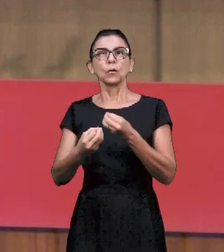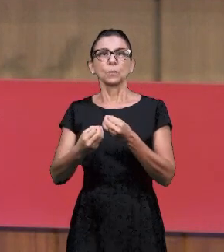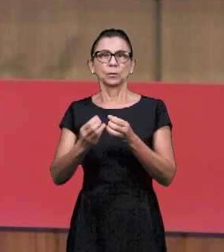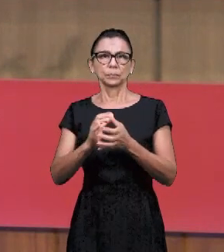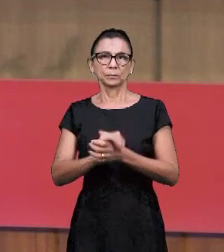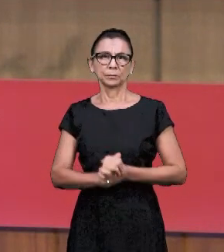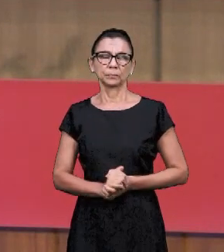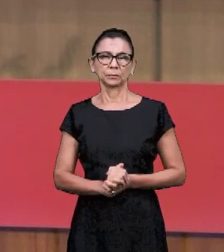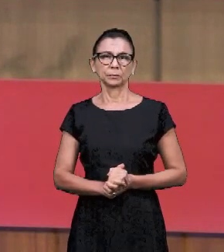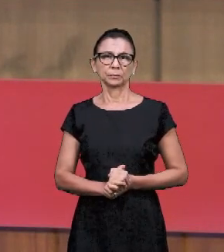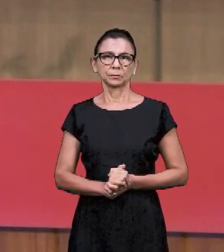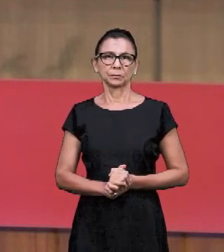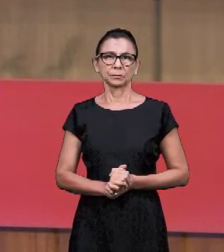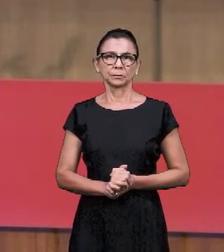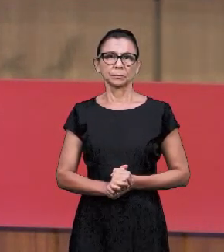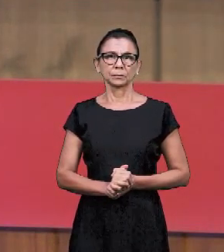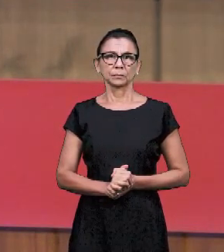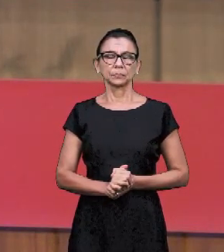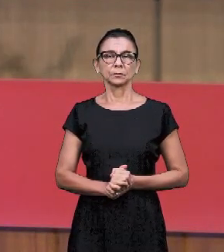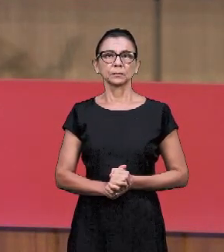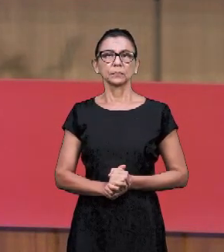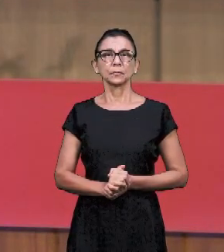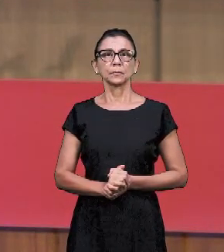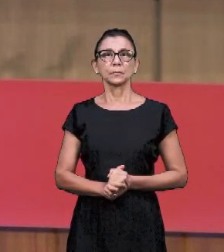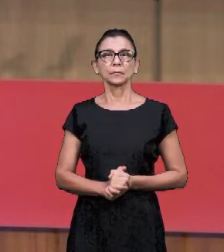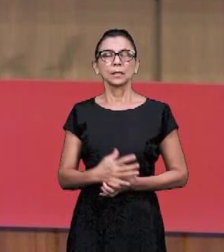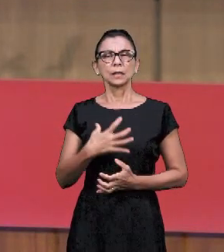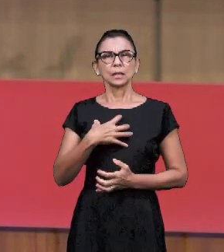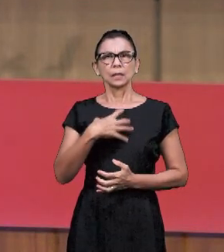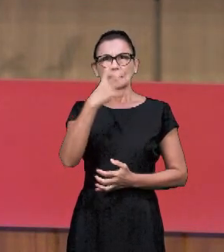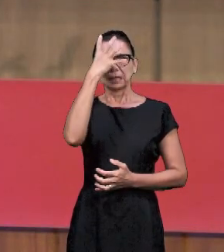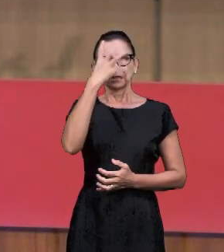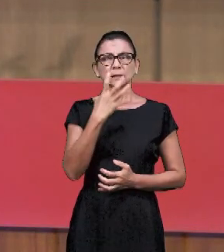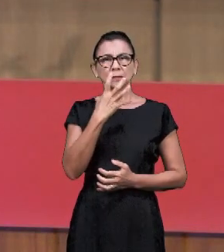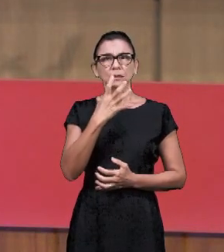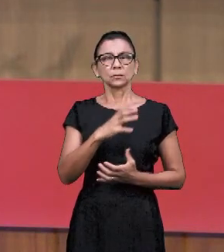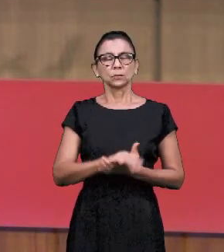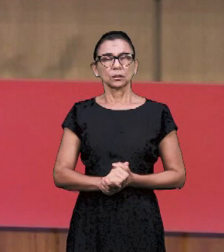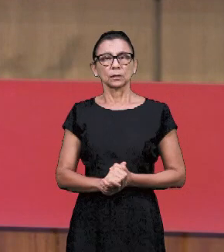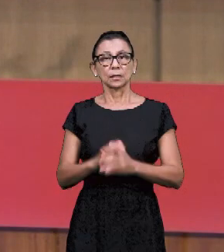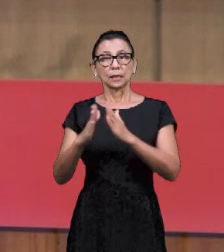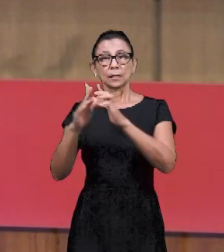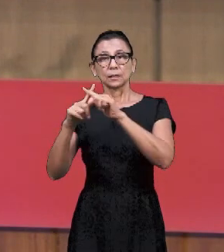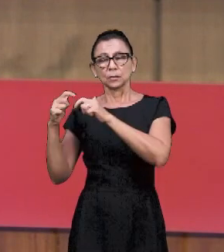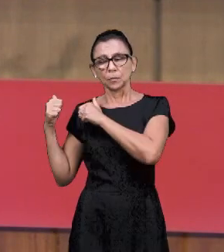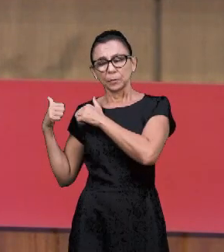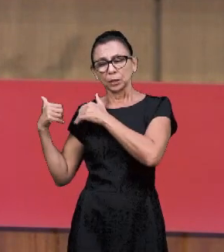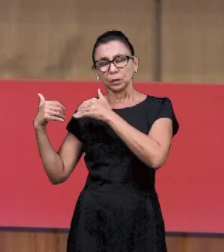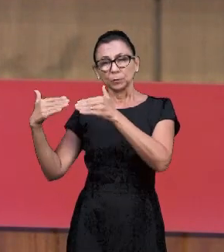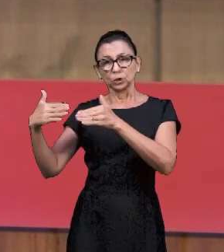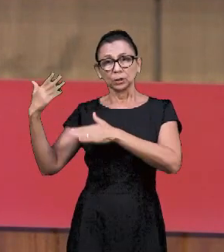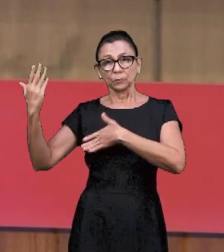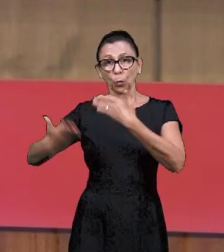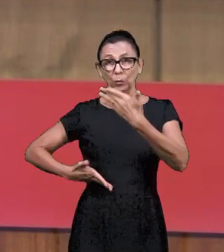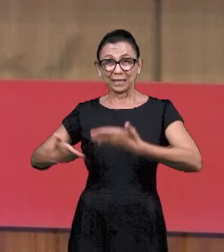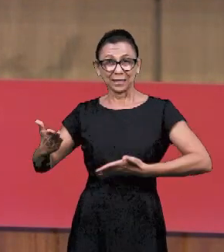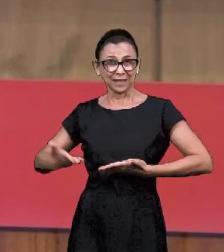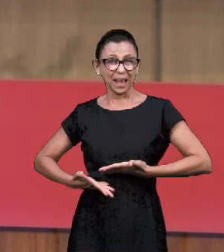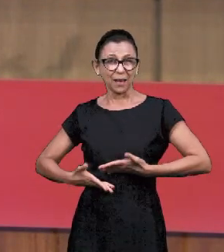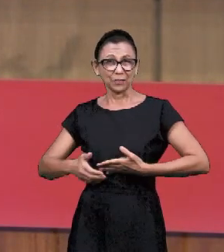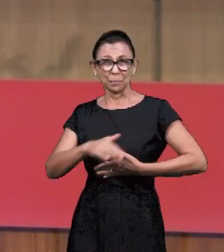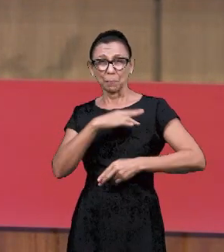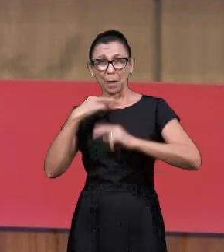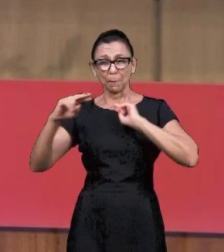Вера, она держится, испытывается на характере человека. Верная церковь ранее